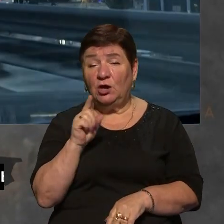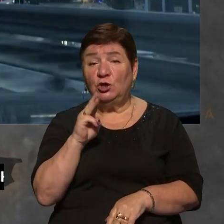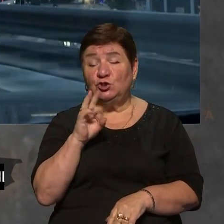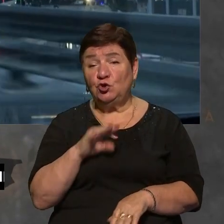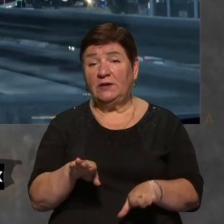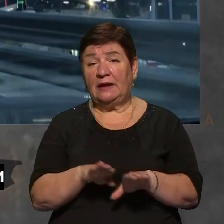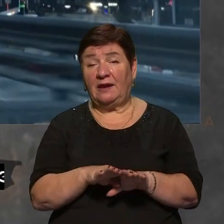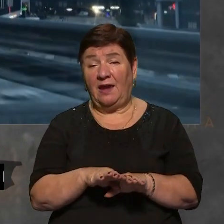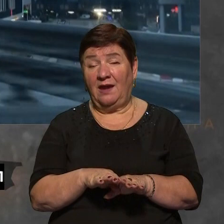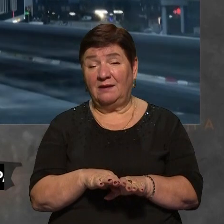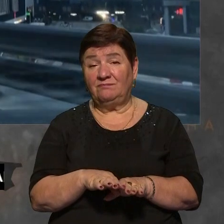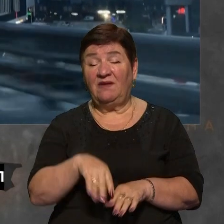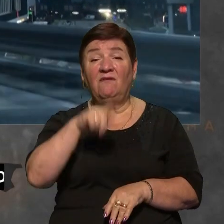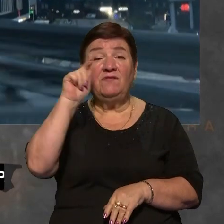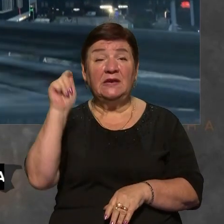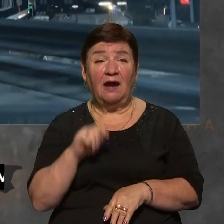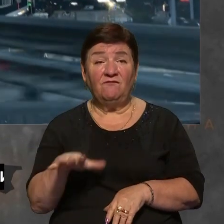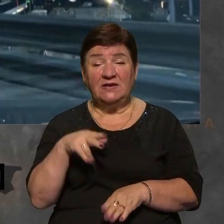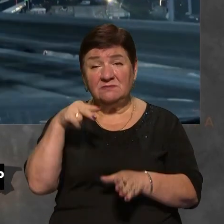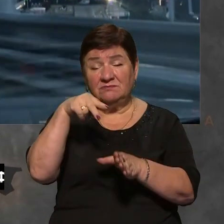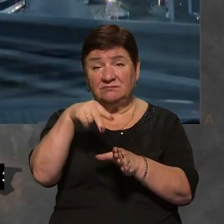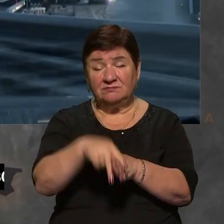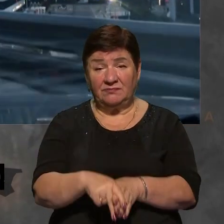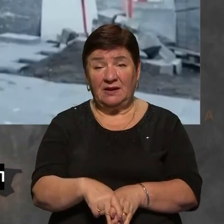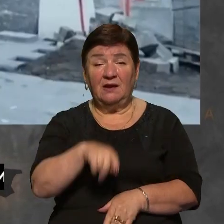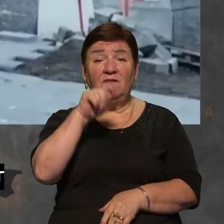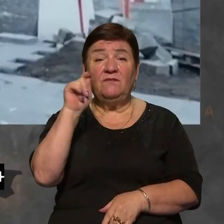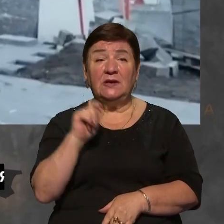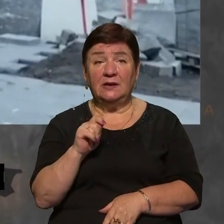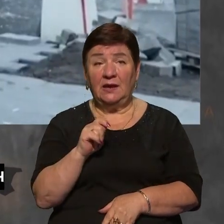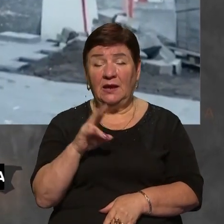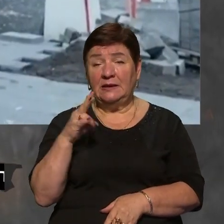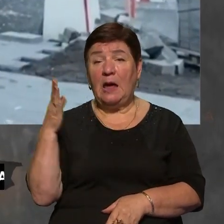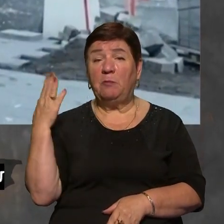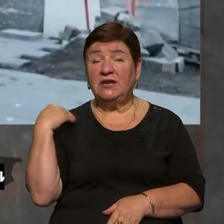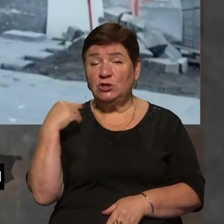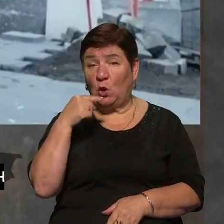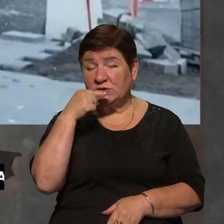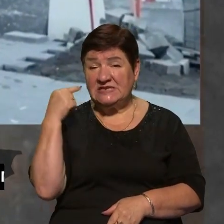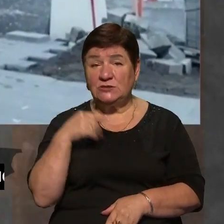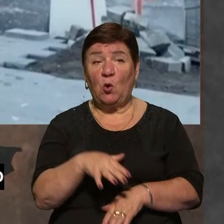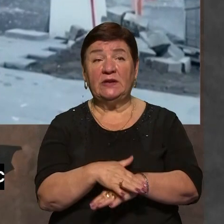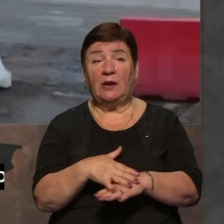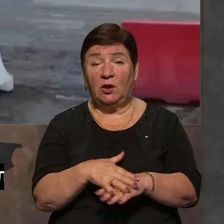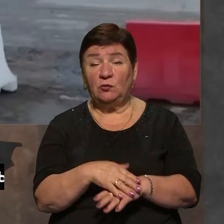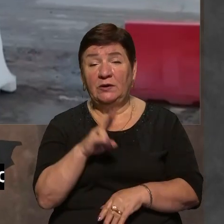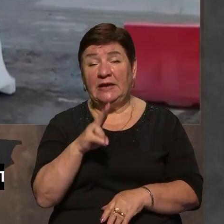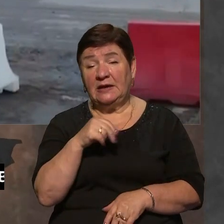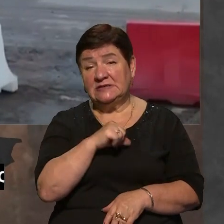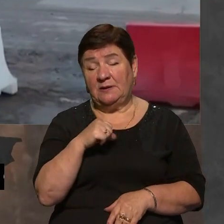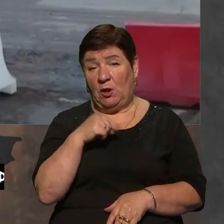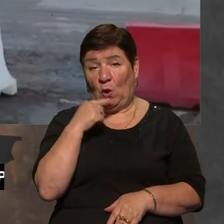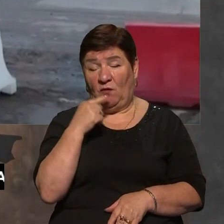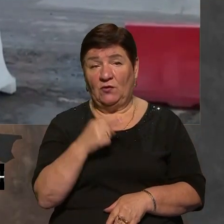власне війна. Тому що наразі весь тягар війни лежить, мовляв, на плечах російського народу, ну, як самі вони стверджують.